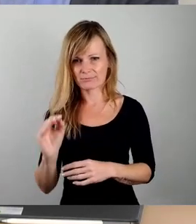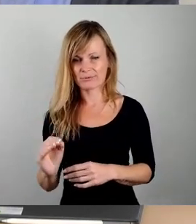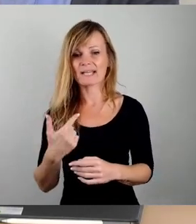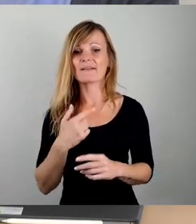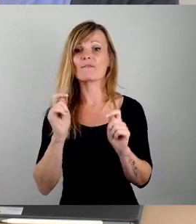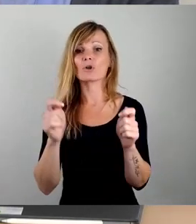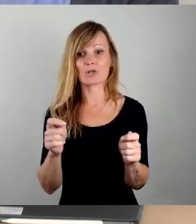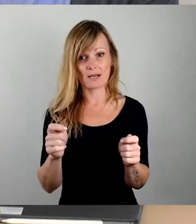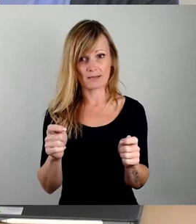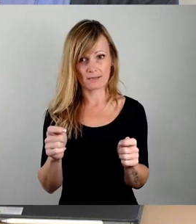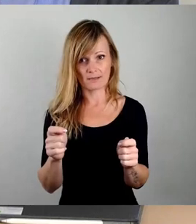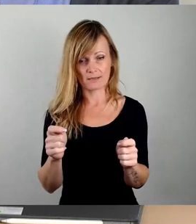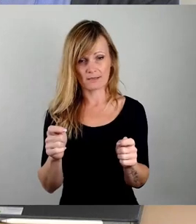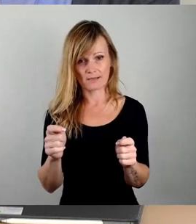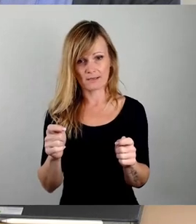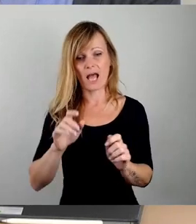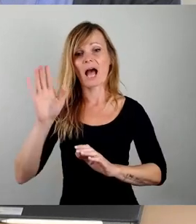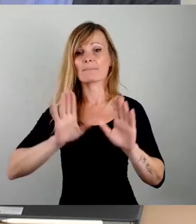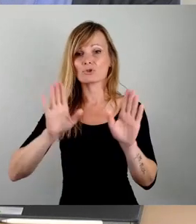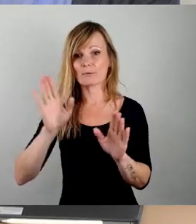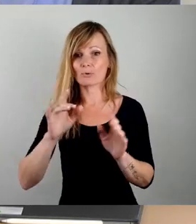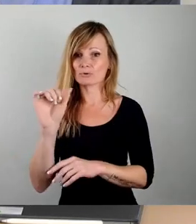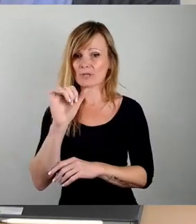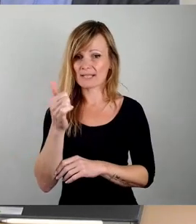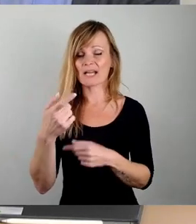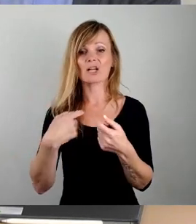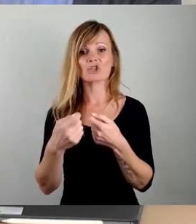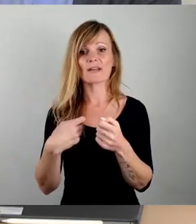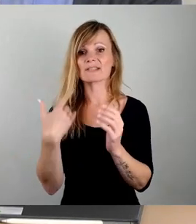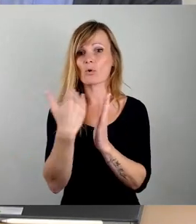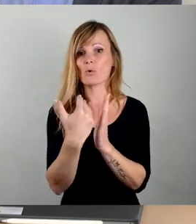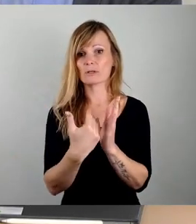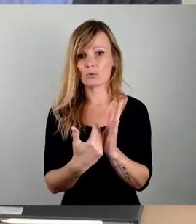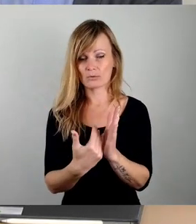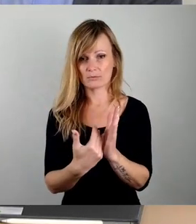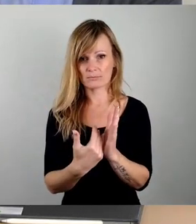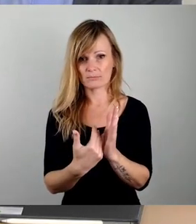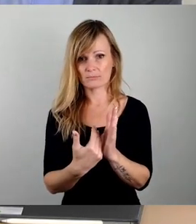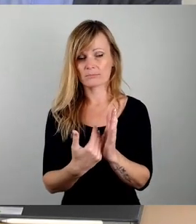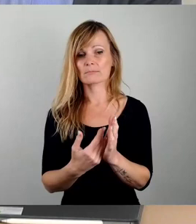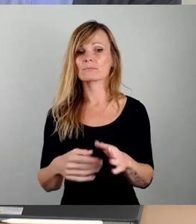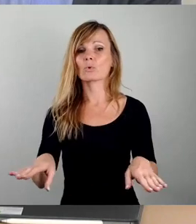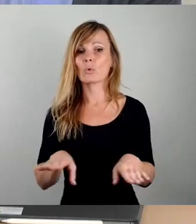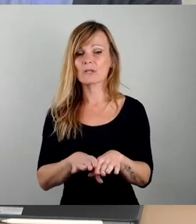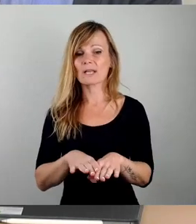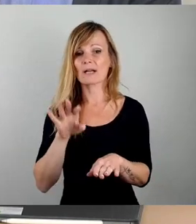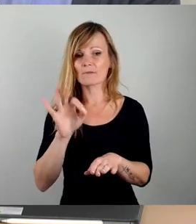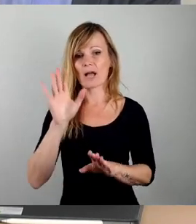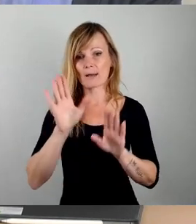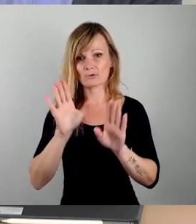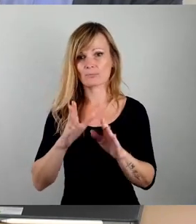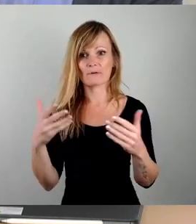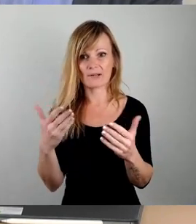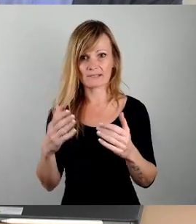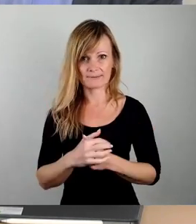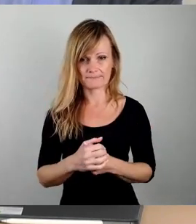abstimme darüber, geschäftsordnend, was wir zur Abstimmungsgrundlage nehmen. Da ist beantragt